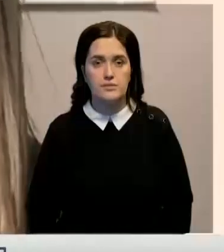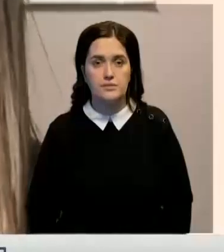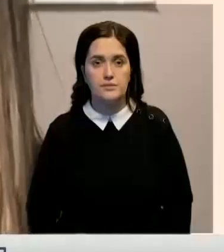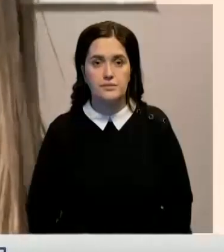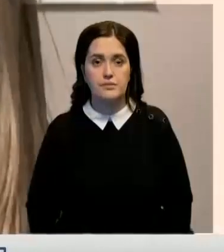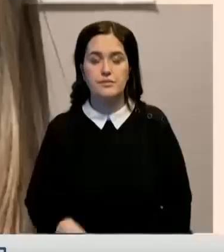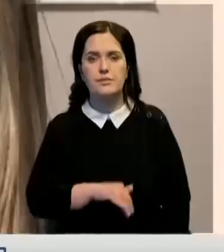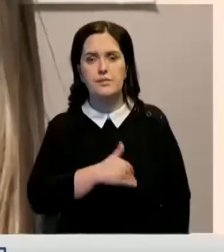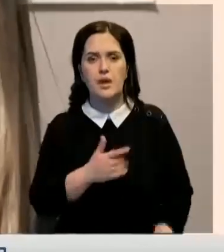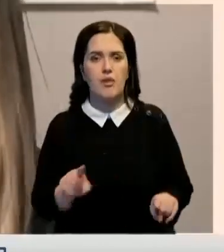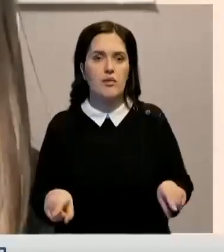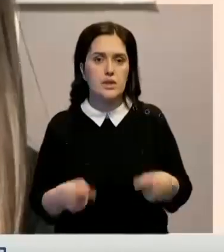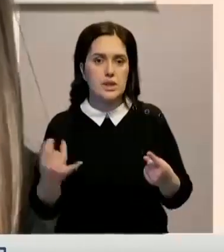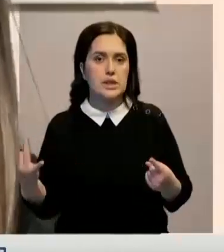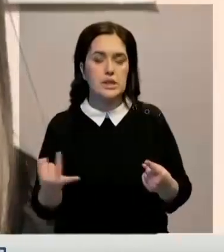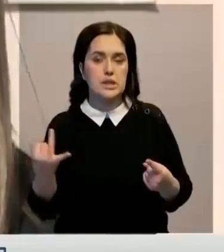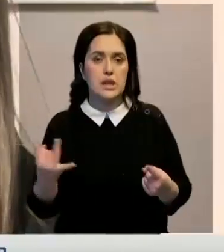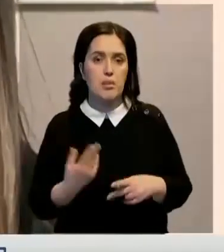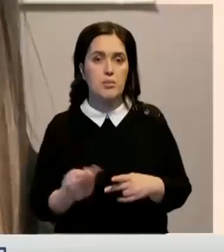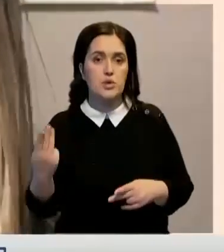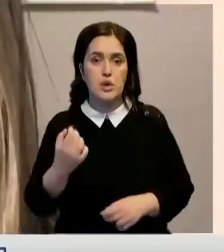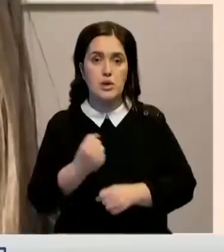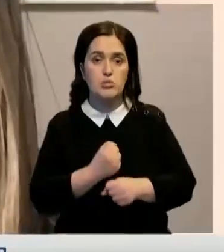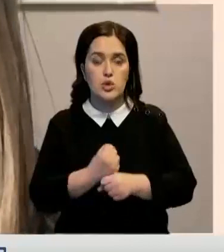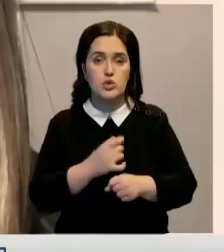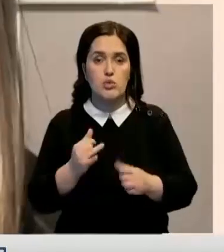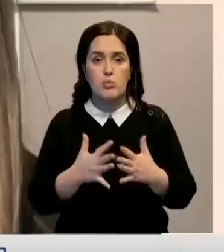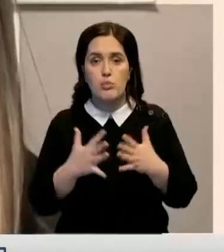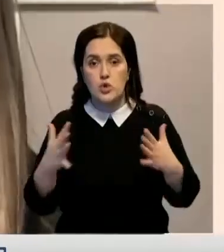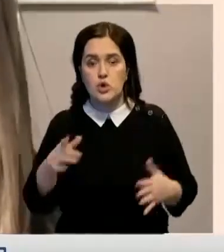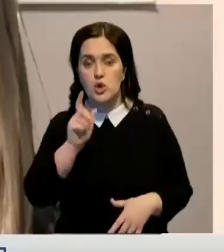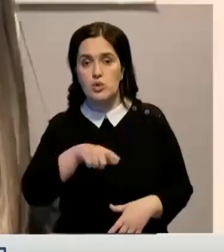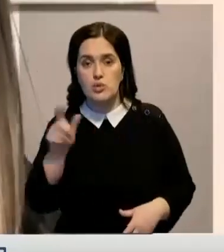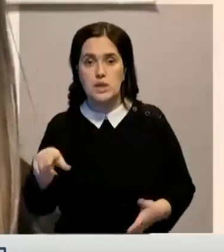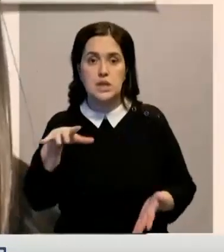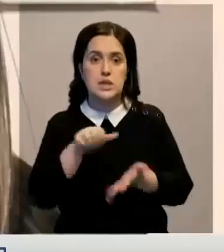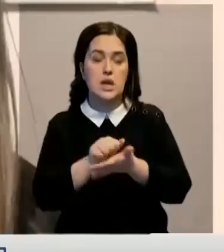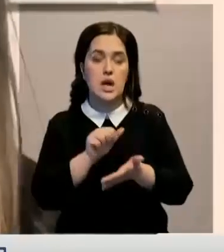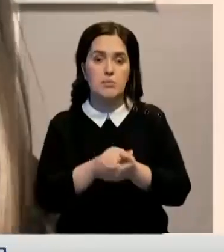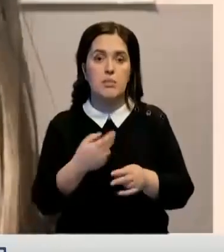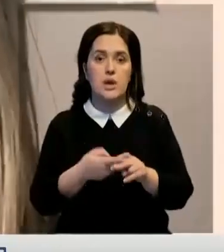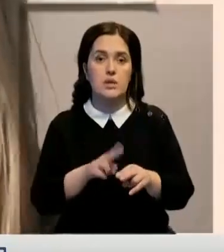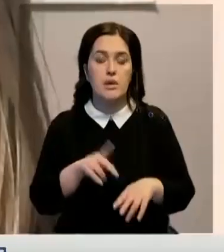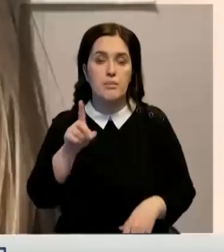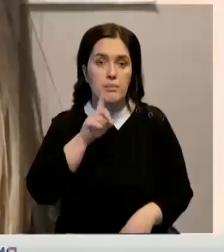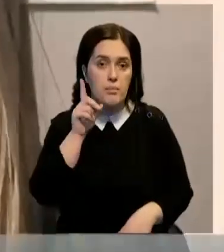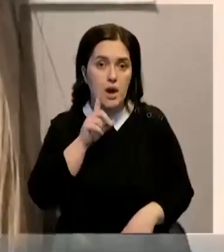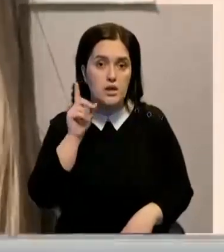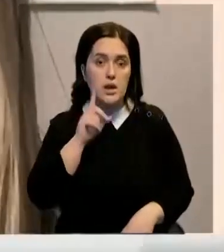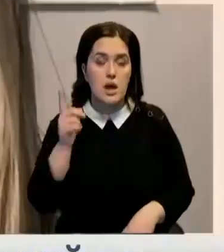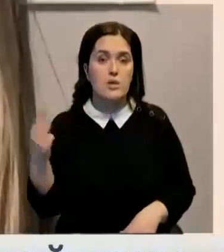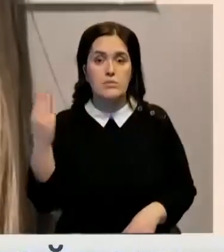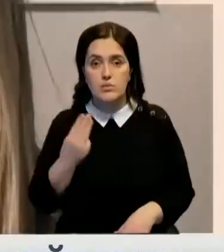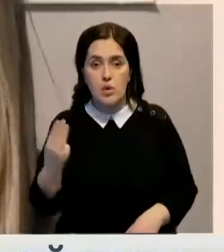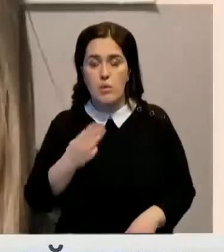Мы хотим возродить интерес к войлоковалянию, чтобы как можно больше людей занимались этим, особенно молодежь. Ведь войлок